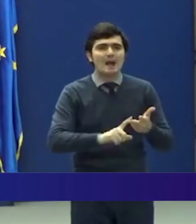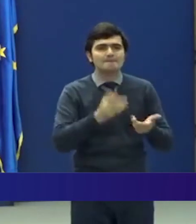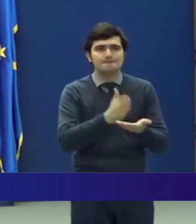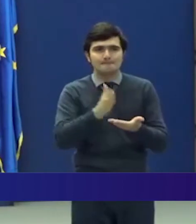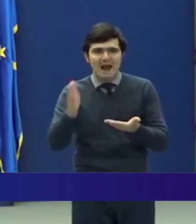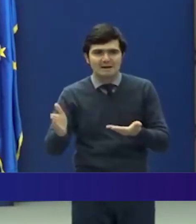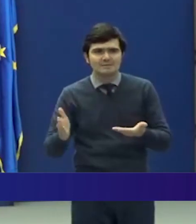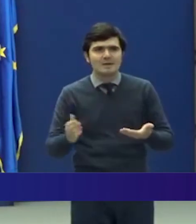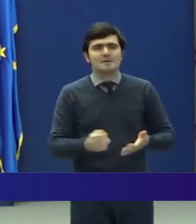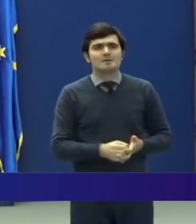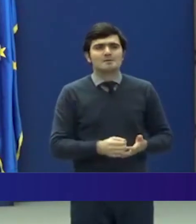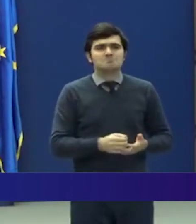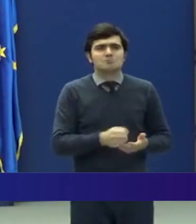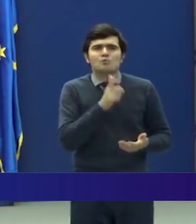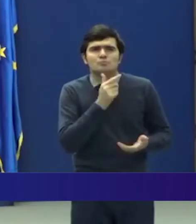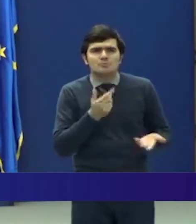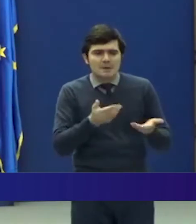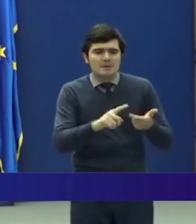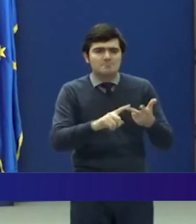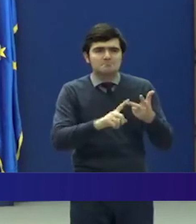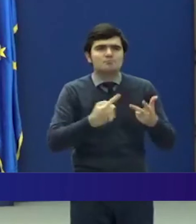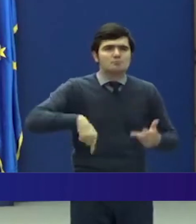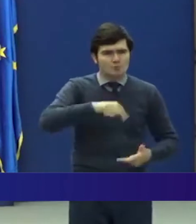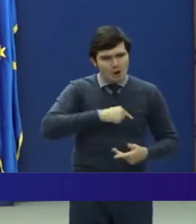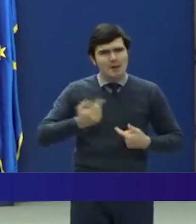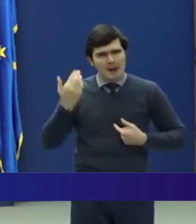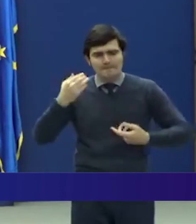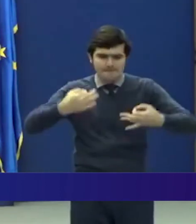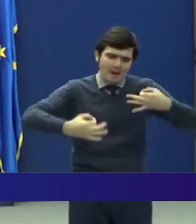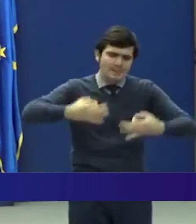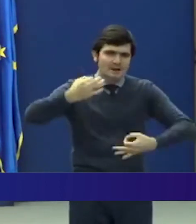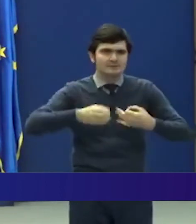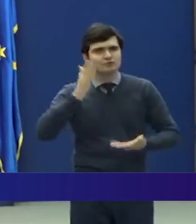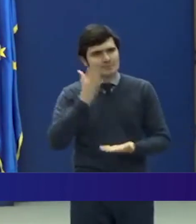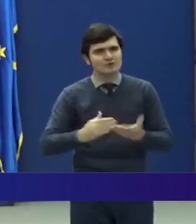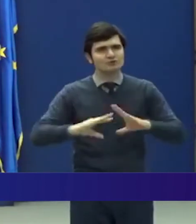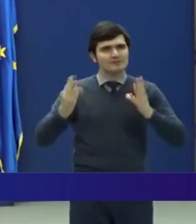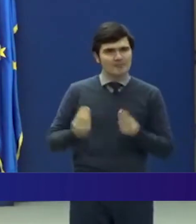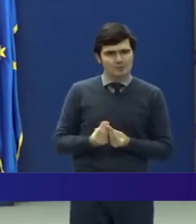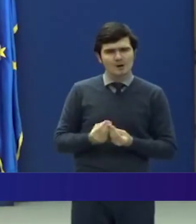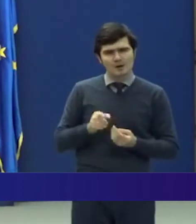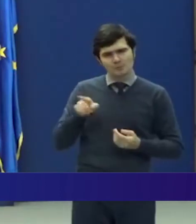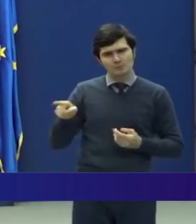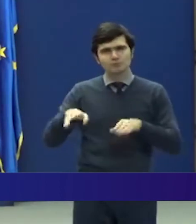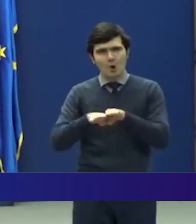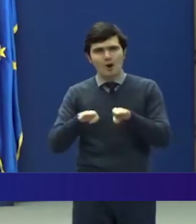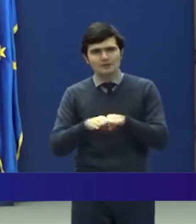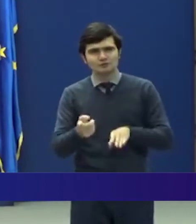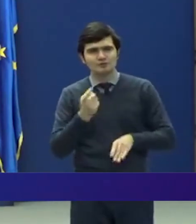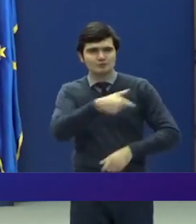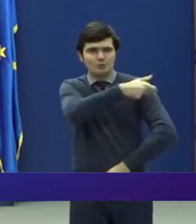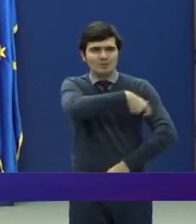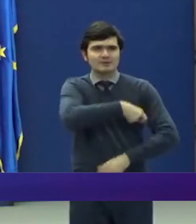am analizat și am decis împreună cu colegii din